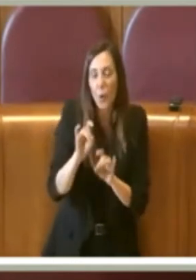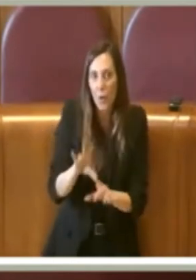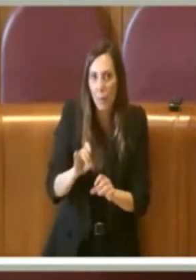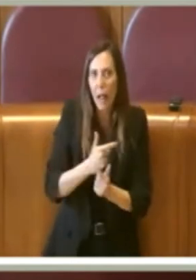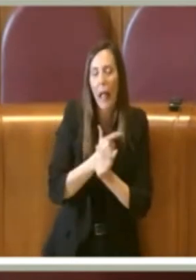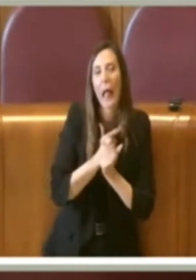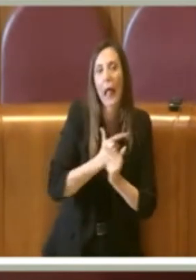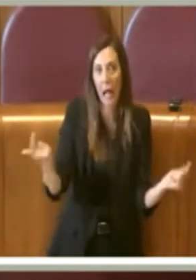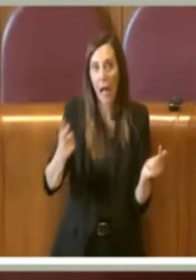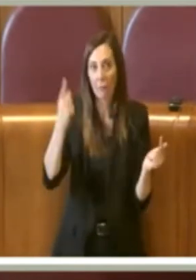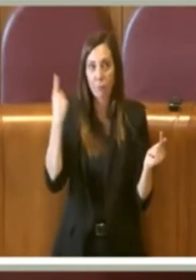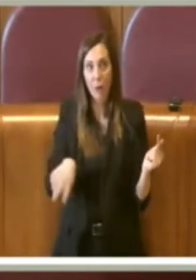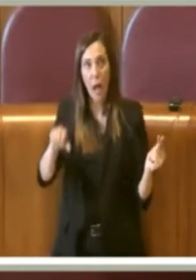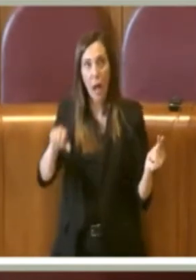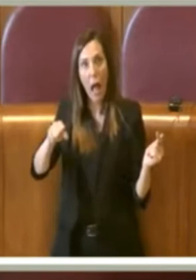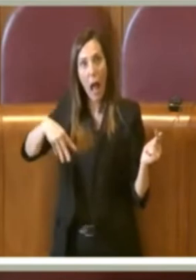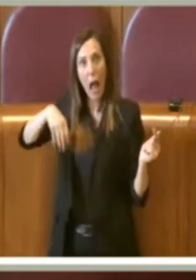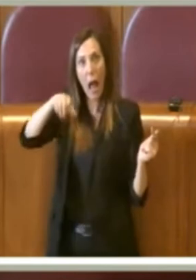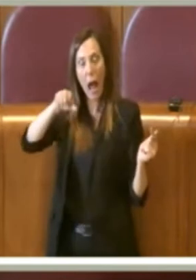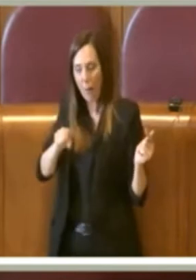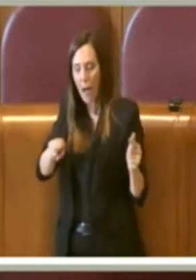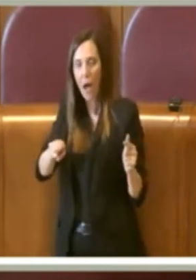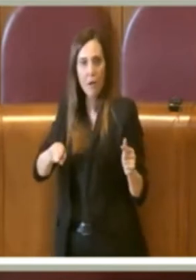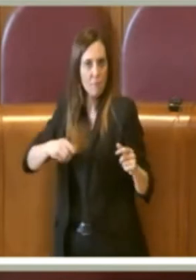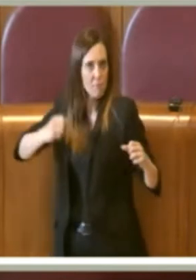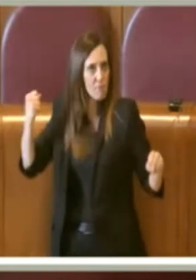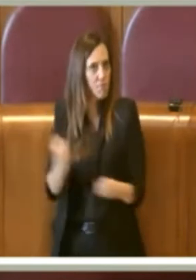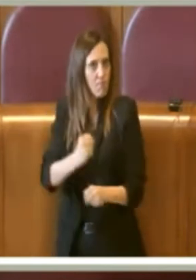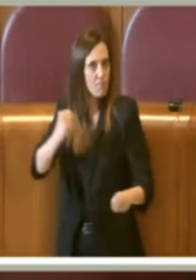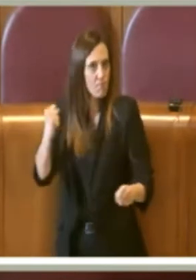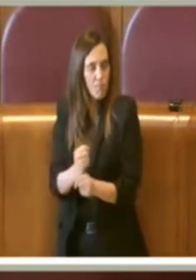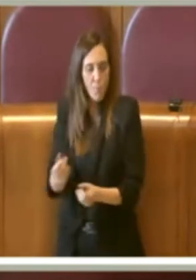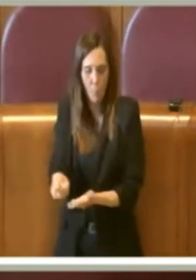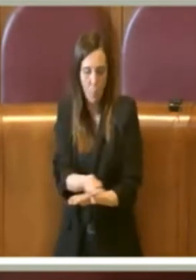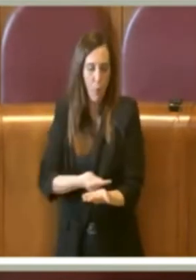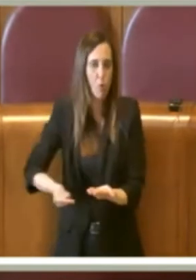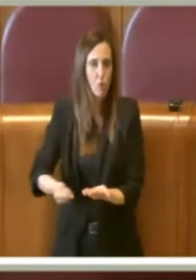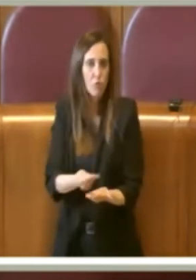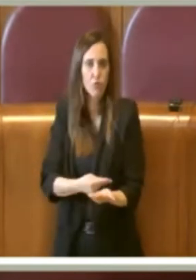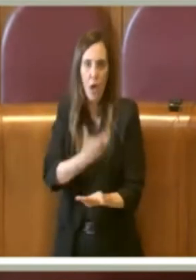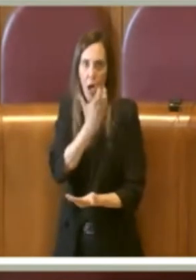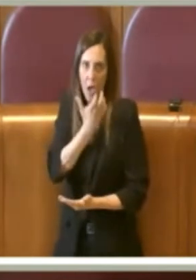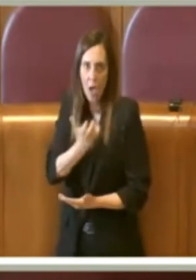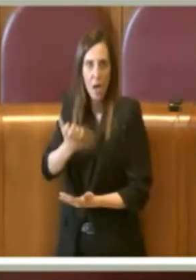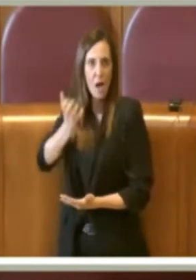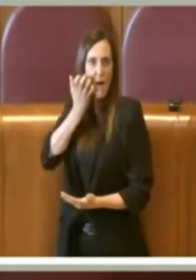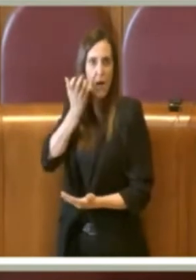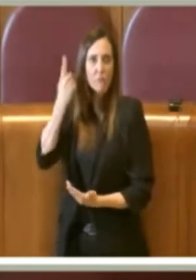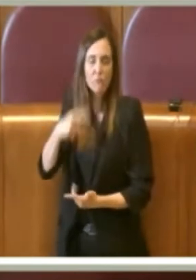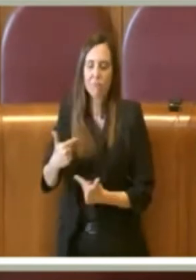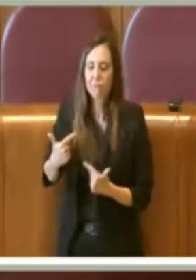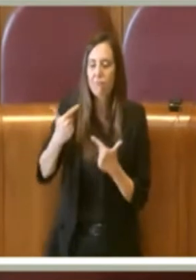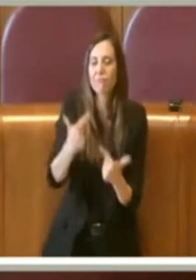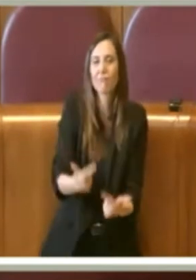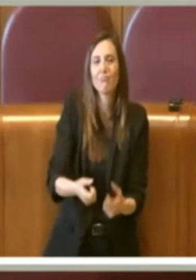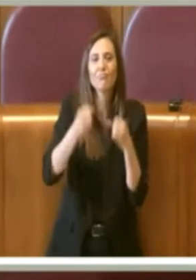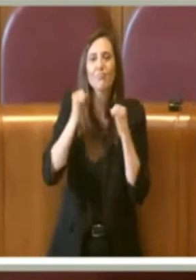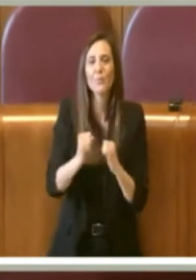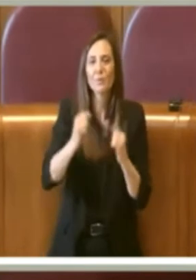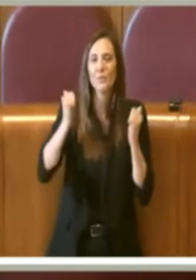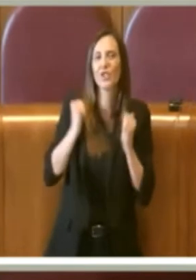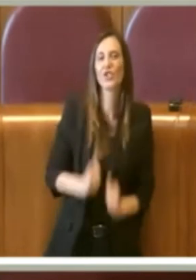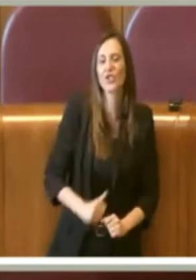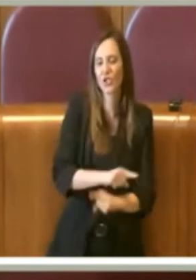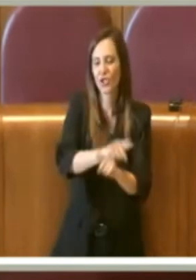e su questo Ama ha fatto un passo in avanti perché ha realizzato un progetto importante dando la possibilità ai